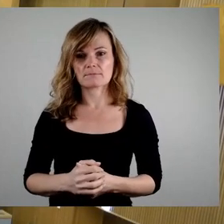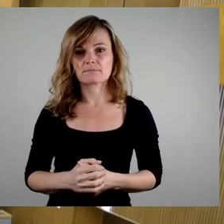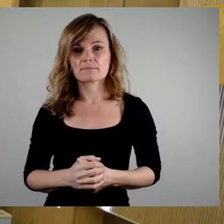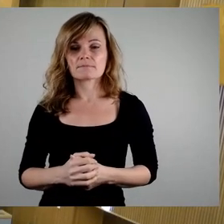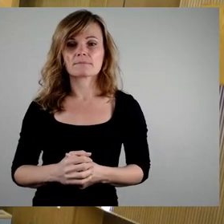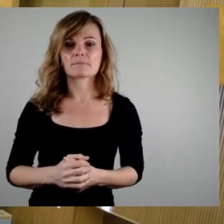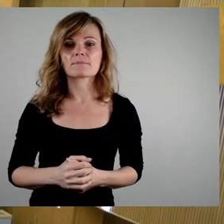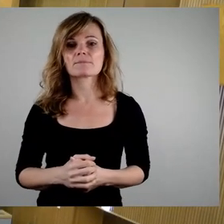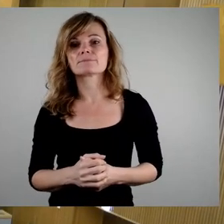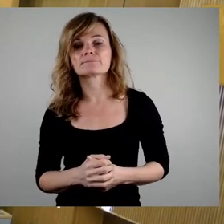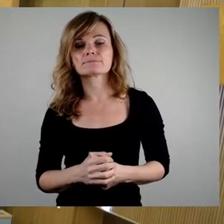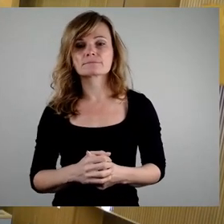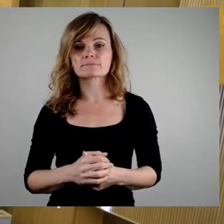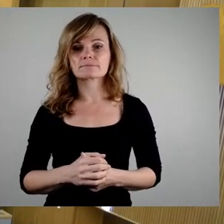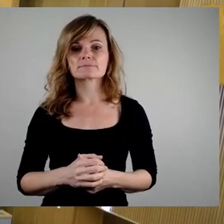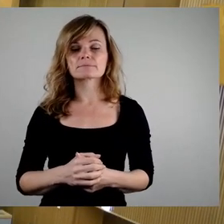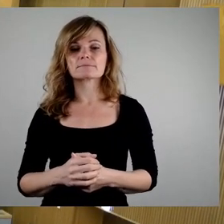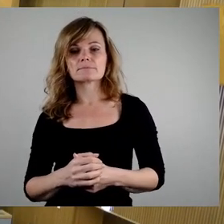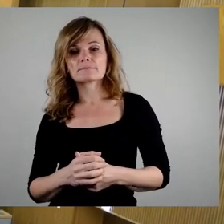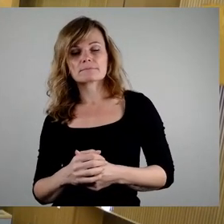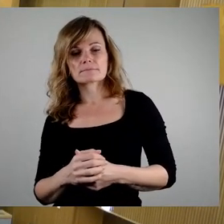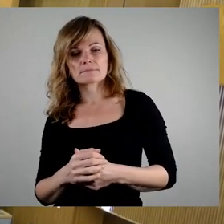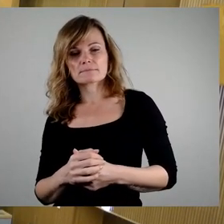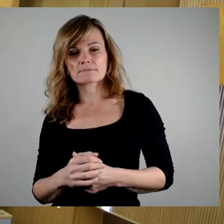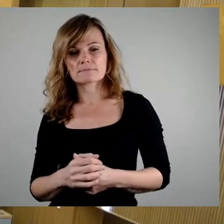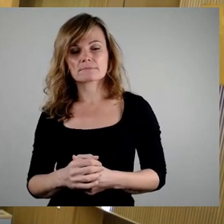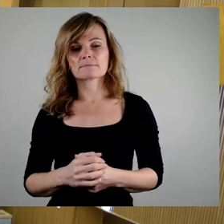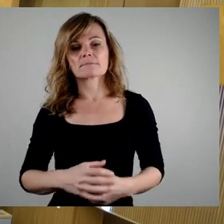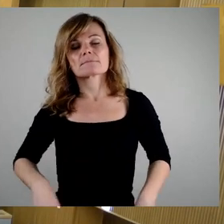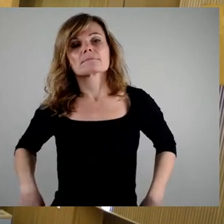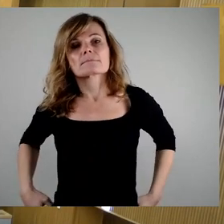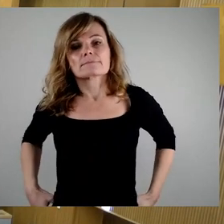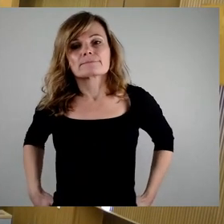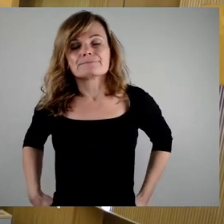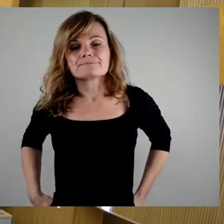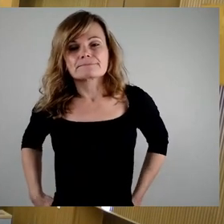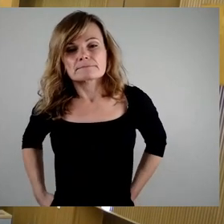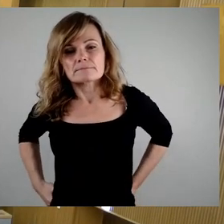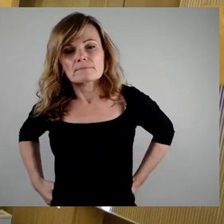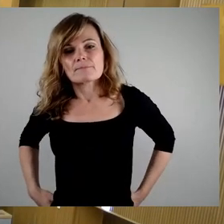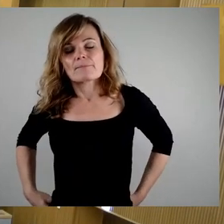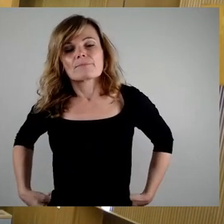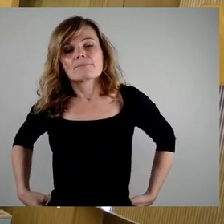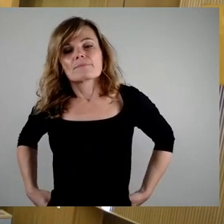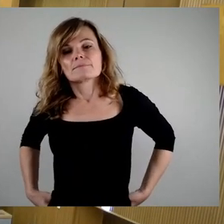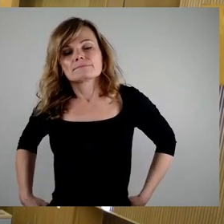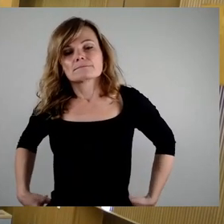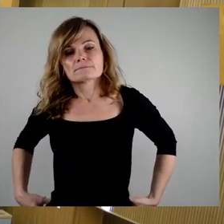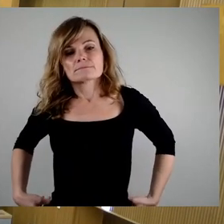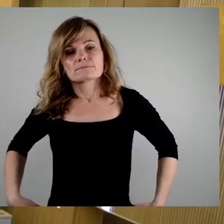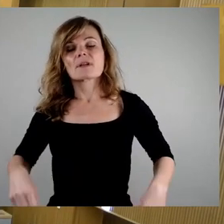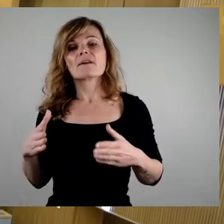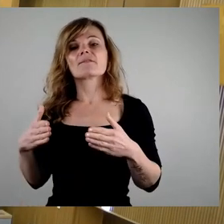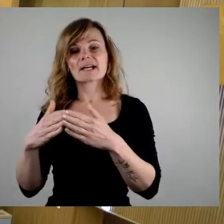So, dann gehen wir mal rein in die Fraktionsrunde. FDP das Wort gewünscht? Nein,